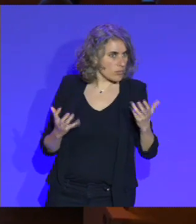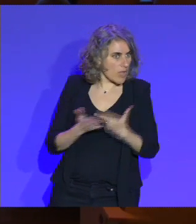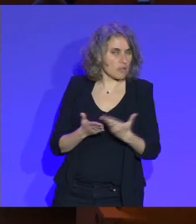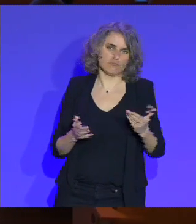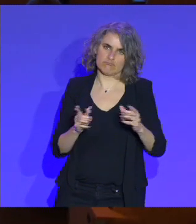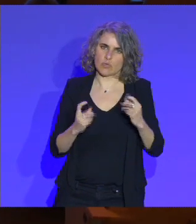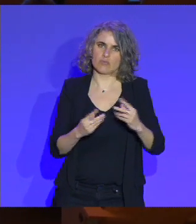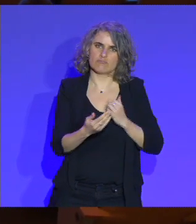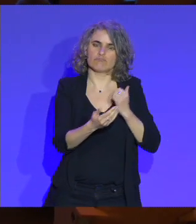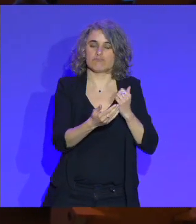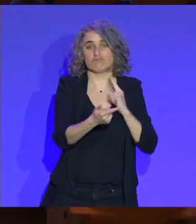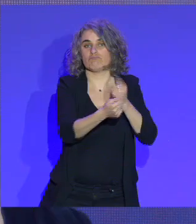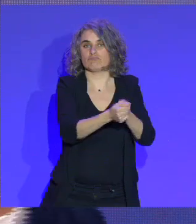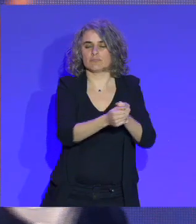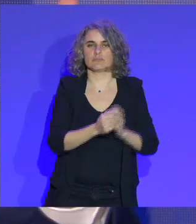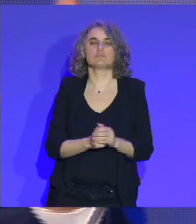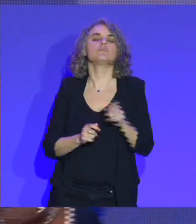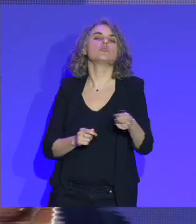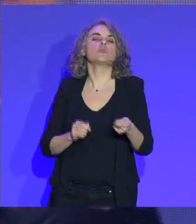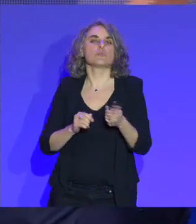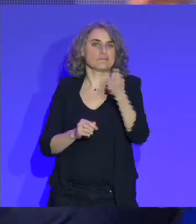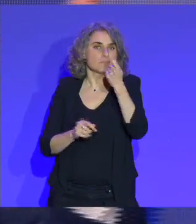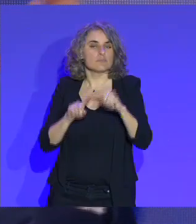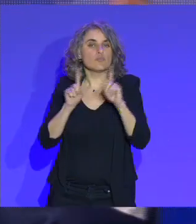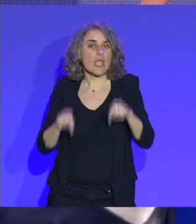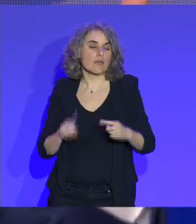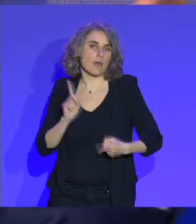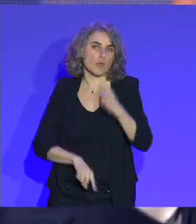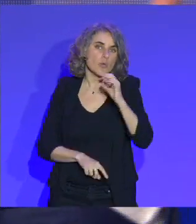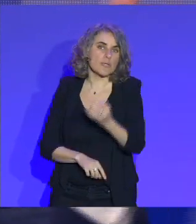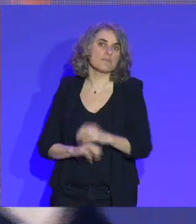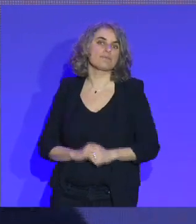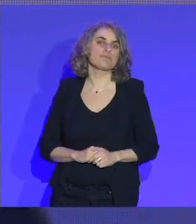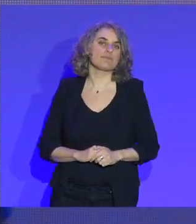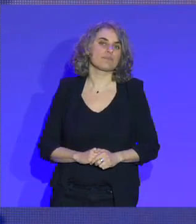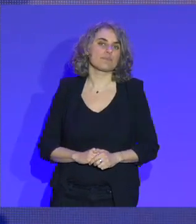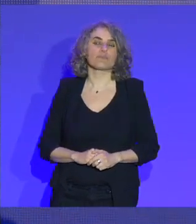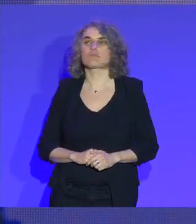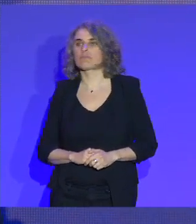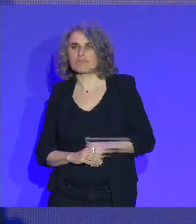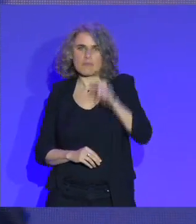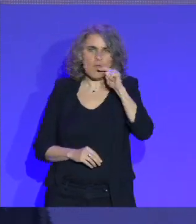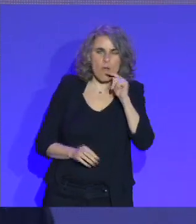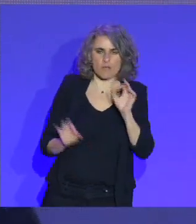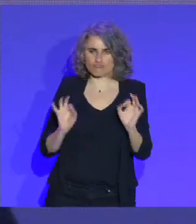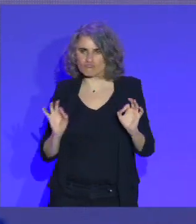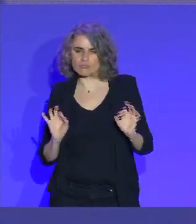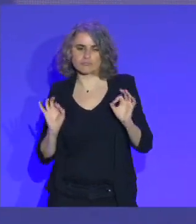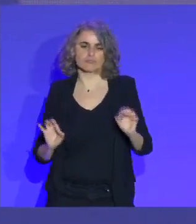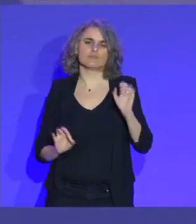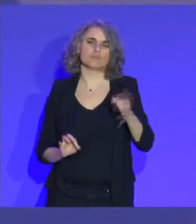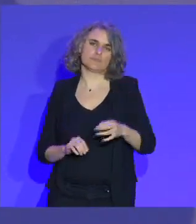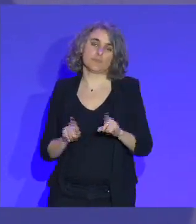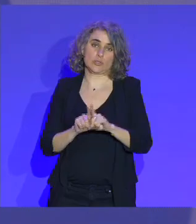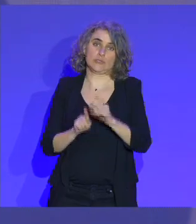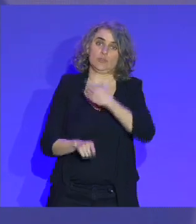Évidemment, la question financière, elle est essentielle. On fait l'effort, on fait attention. Et puis, c'est toutes